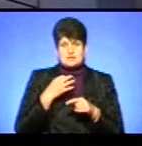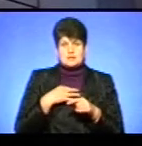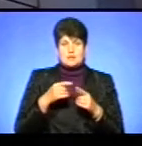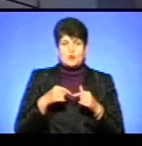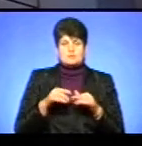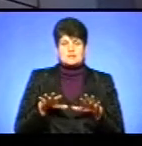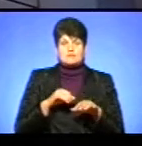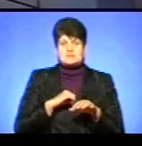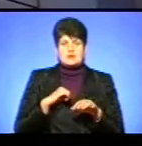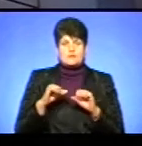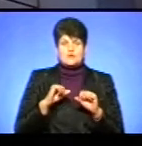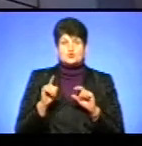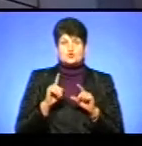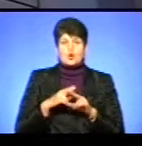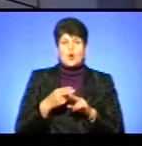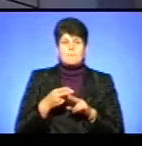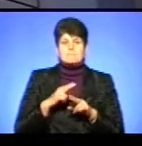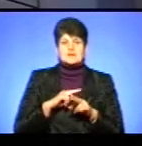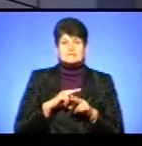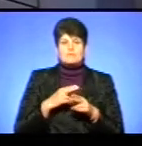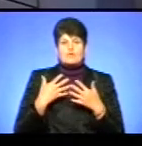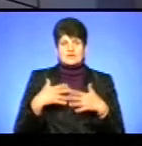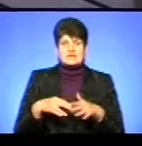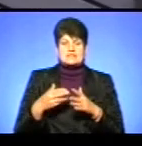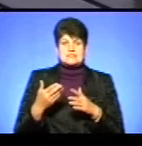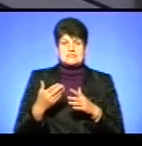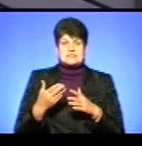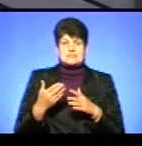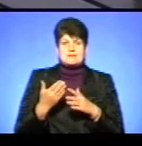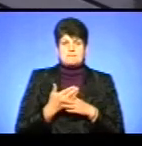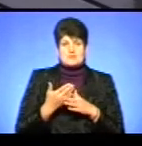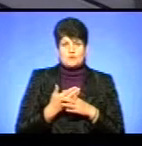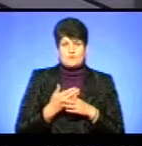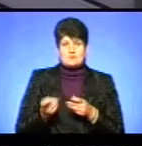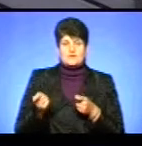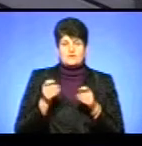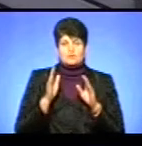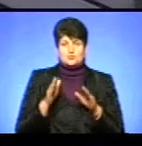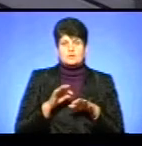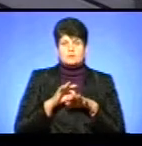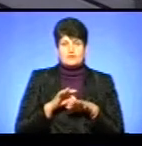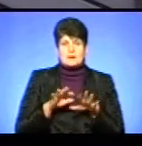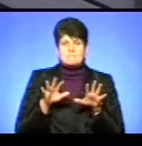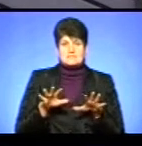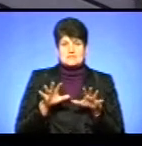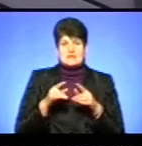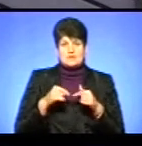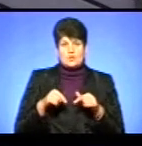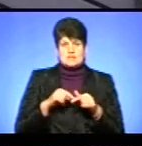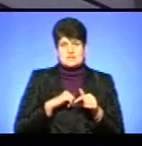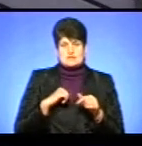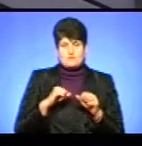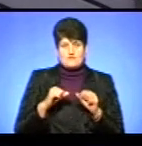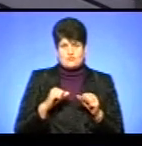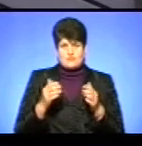самоврядування, що компенсацію по втратах за пільгове перевезення буде здійснювати місцевий орган самоврядування.